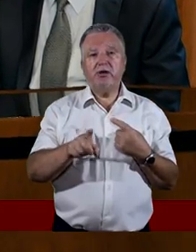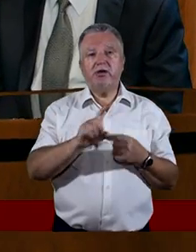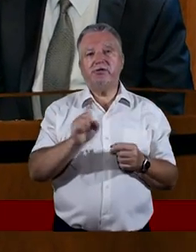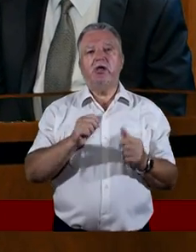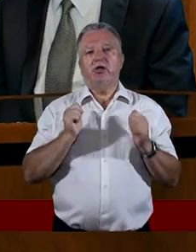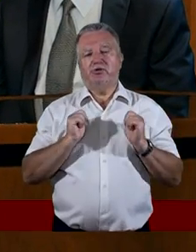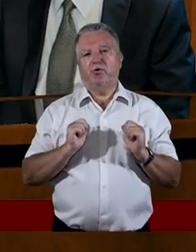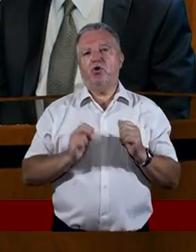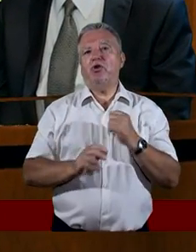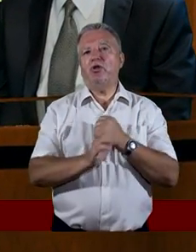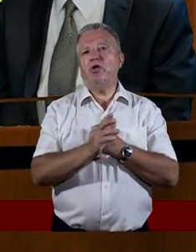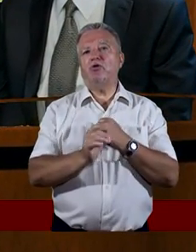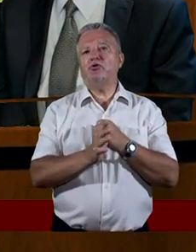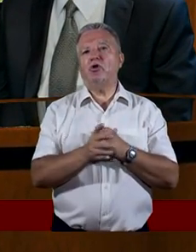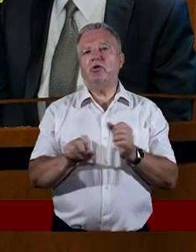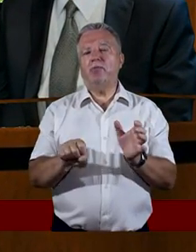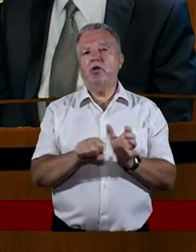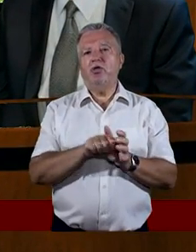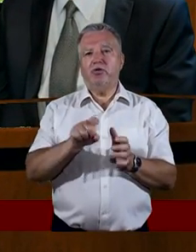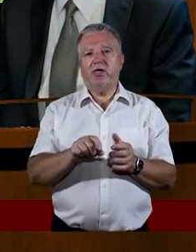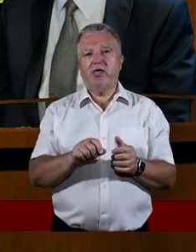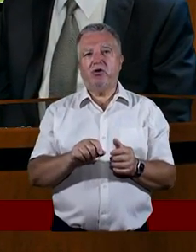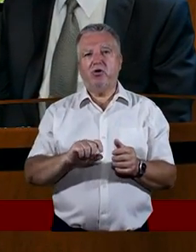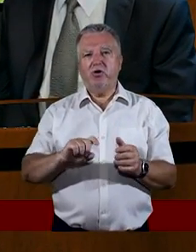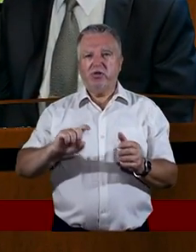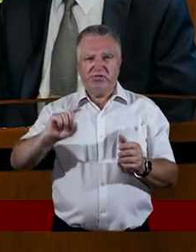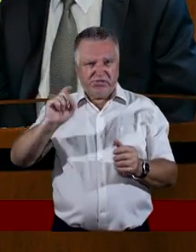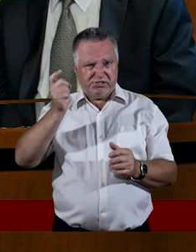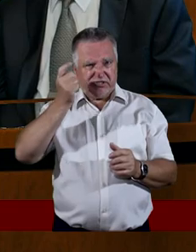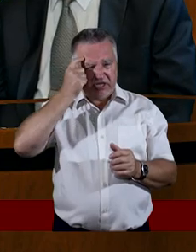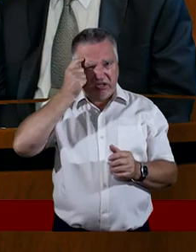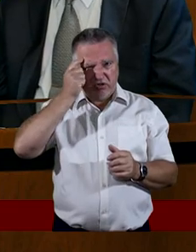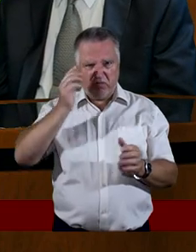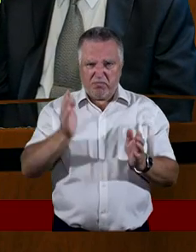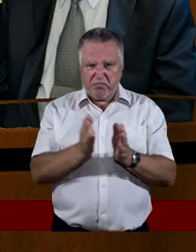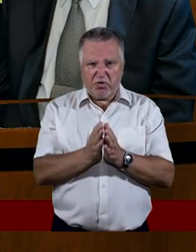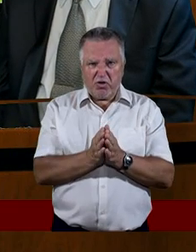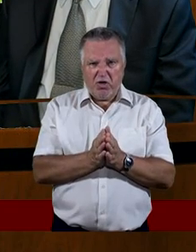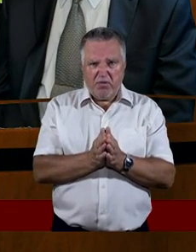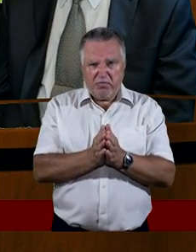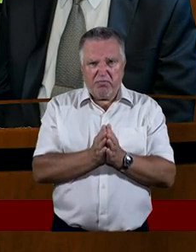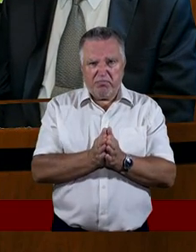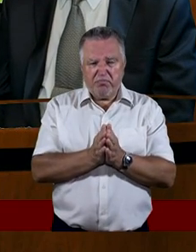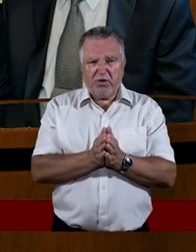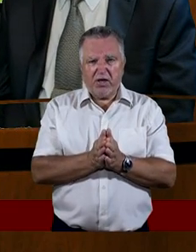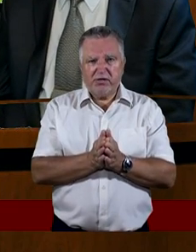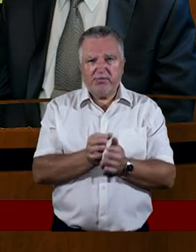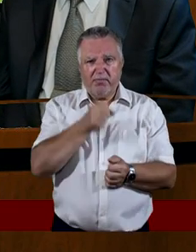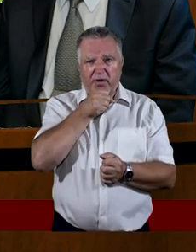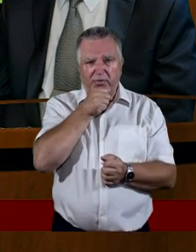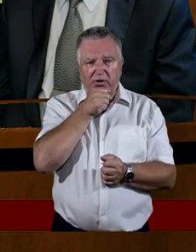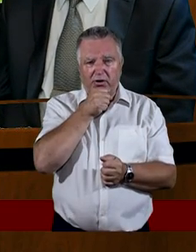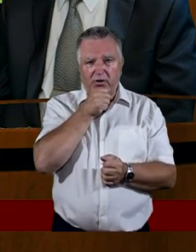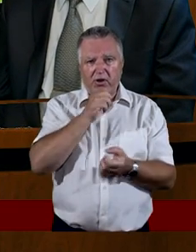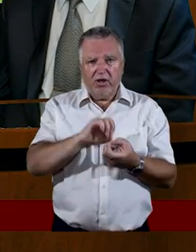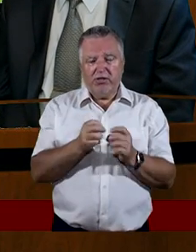Jerozolimy do takiego centrum pogaństwa Babilonu. No jakby szukali spokoju,